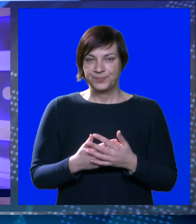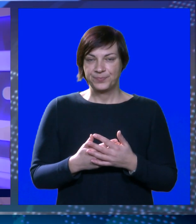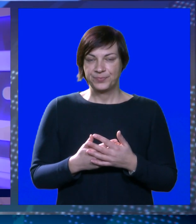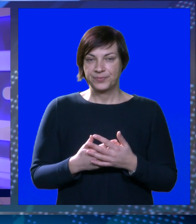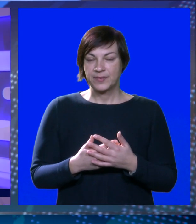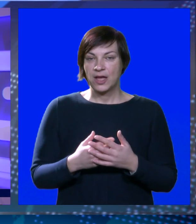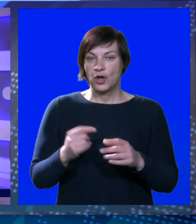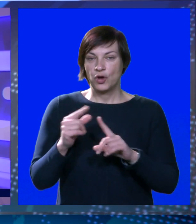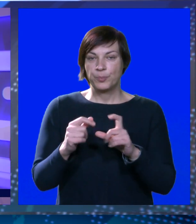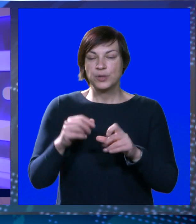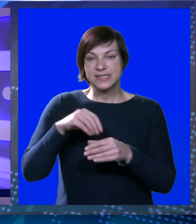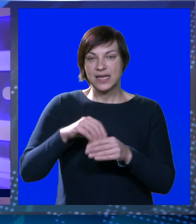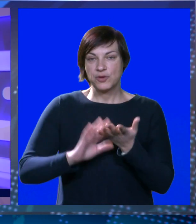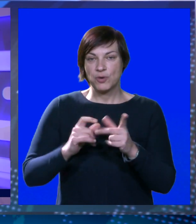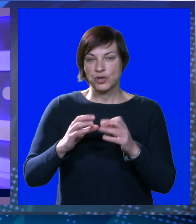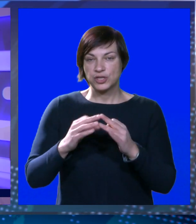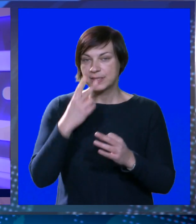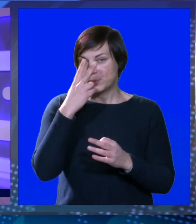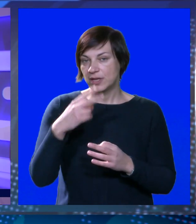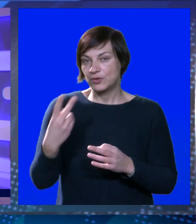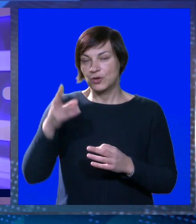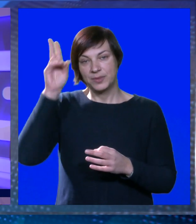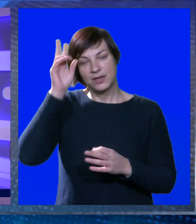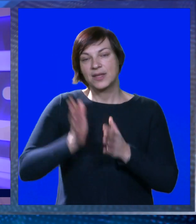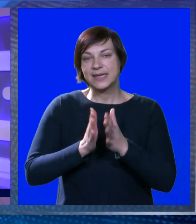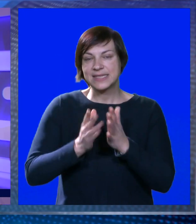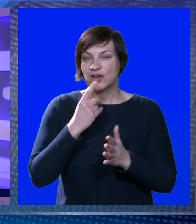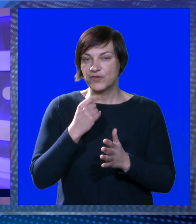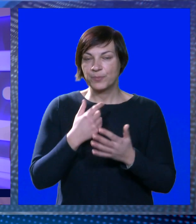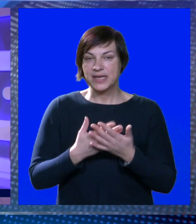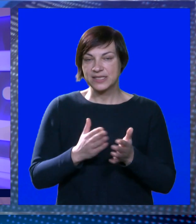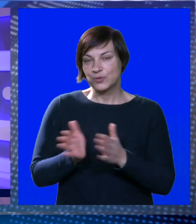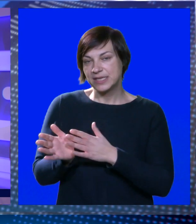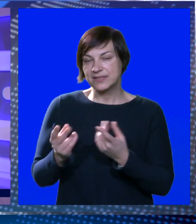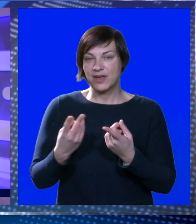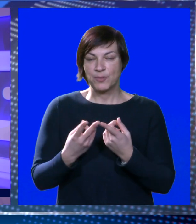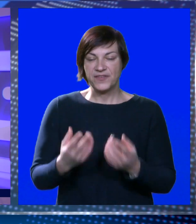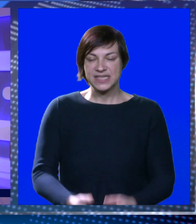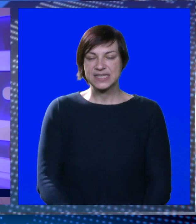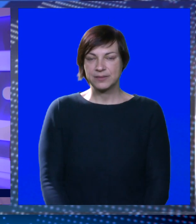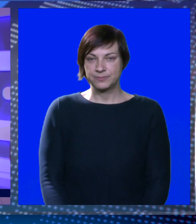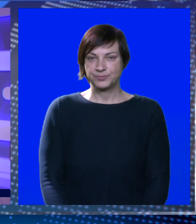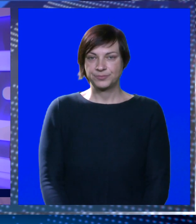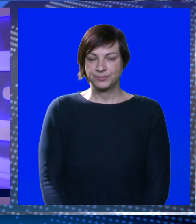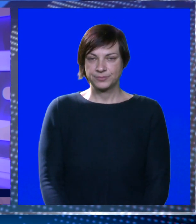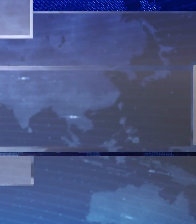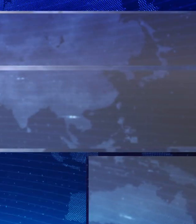O poststanovima u Mokošici donosimo u drugom dijelu dnevnika na znakovnom jeziku. Izdvajamo još ove vijesti.